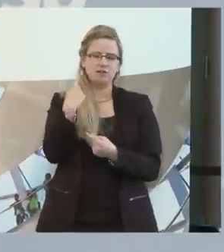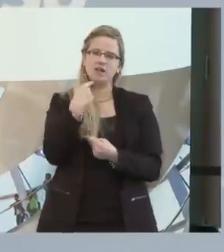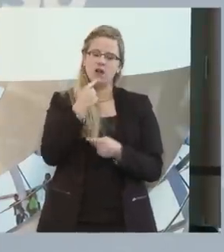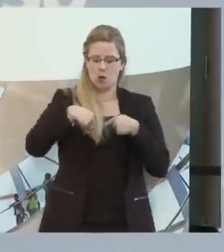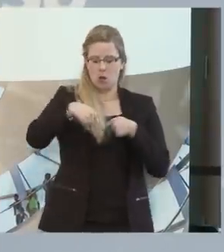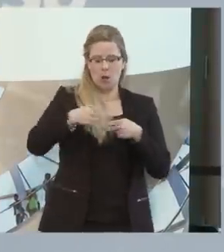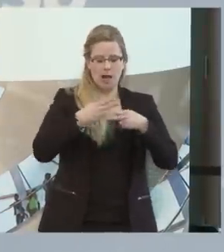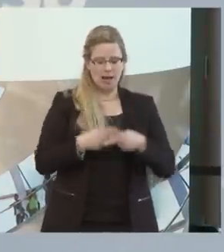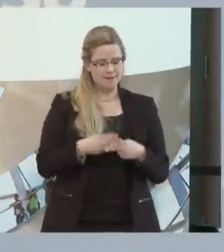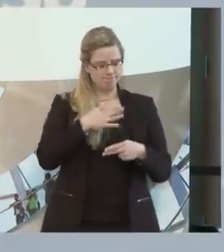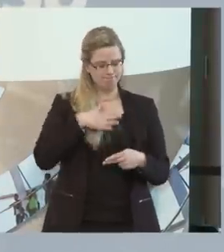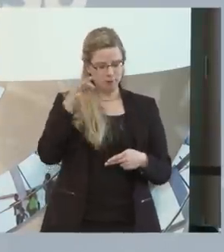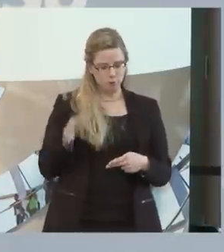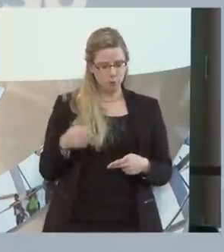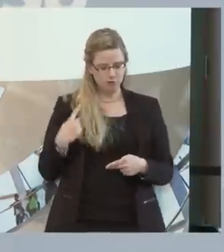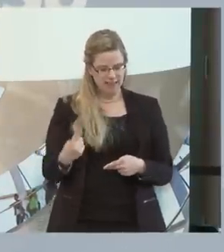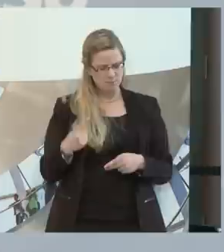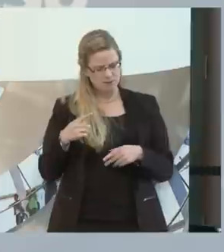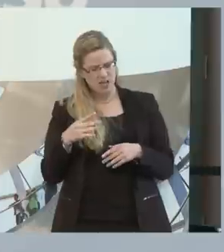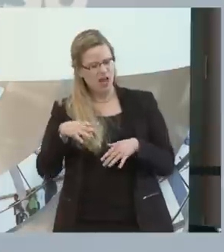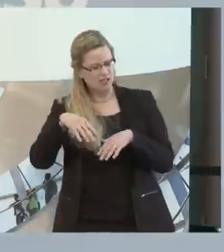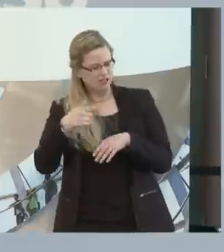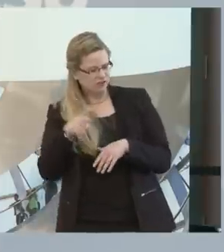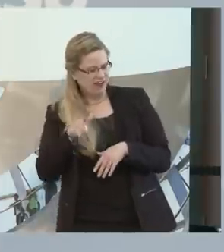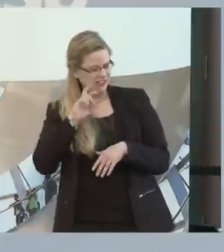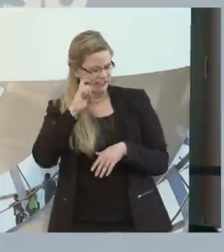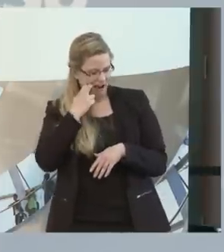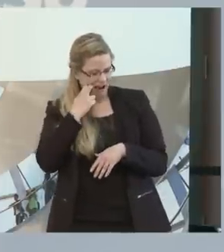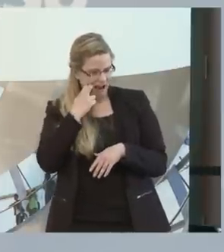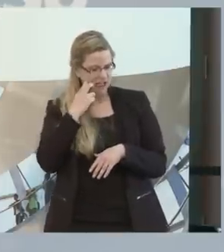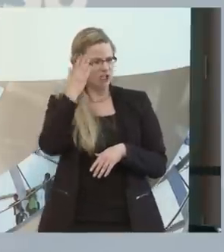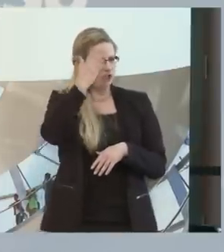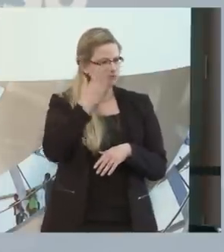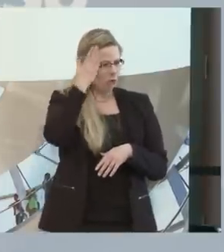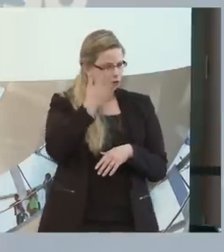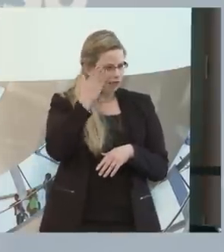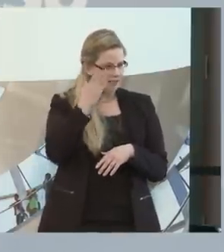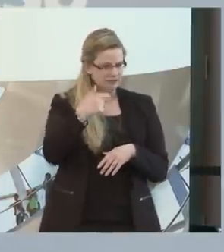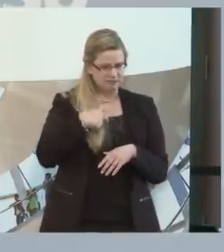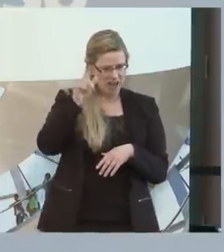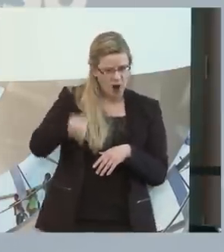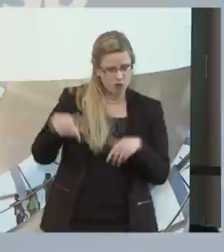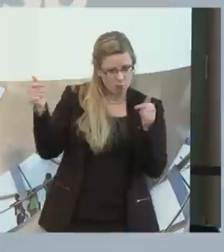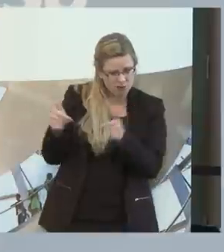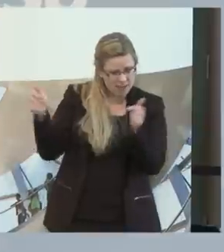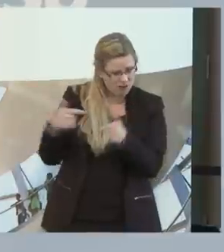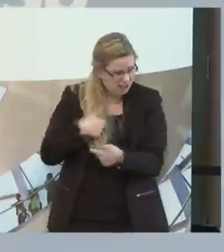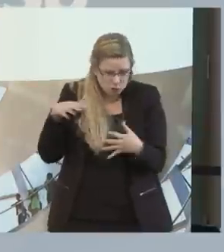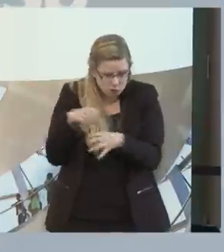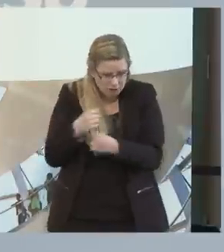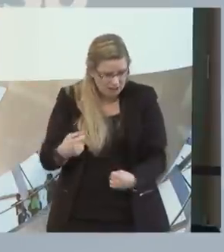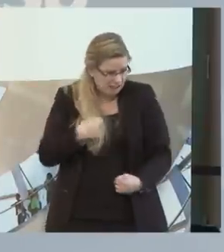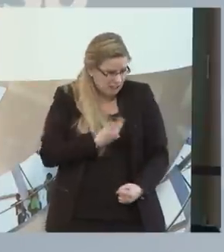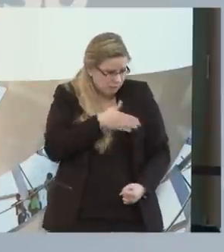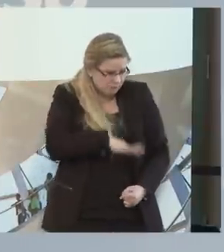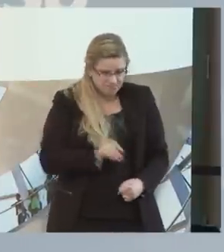Rente. Mein Sohn ist Anfang 20. Was wird aus ihm, wenn ich mal ihn nicht mehr pflegen kann oder wenn ich nicht mehr da bin? Und